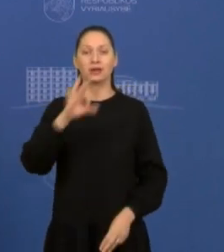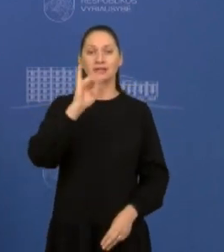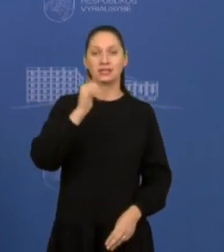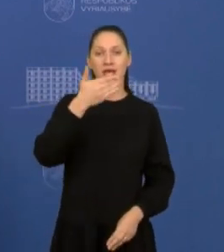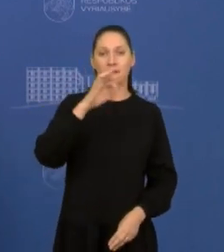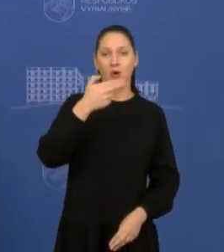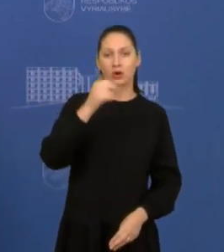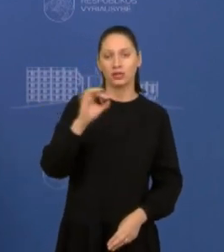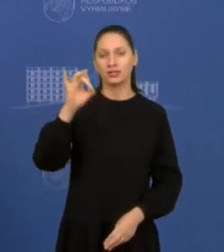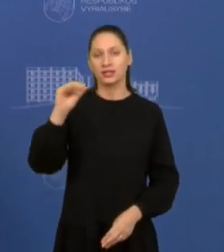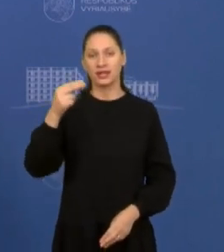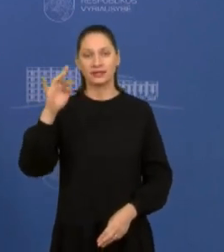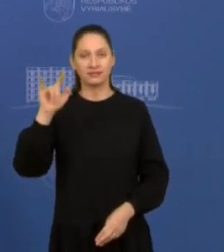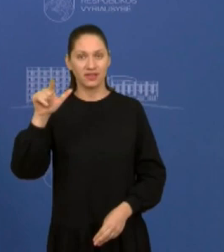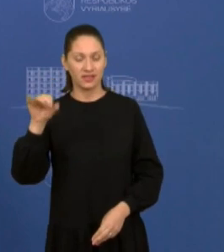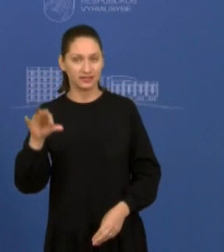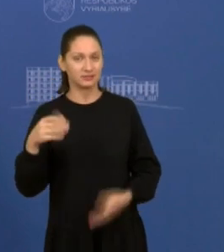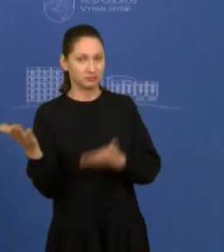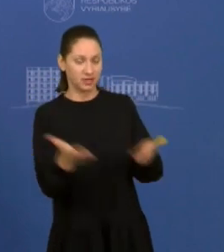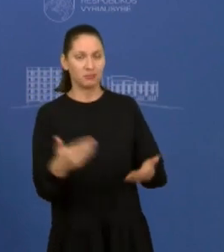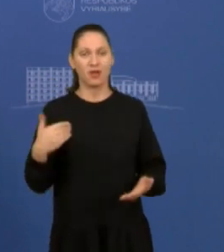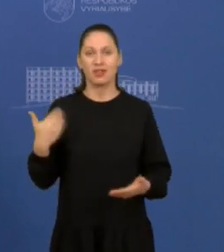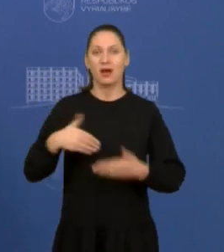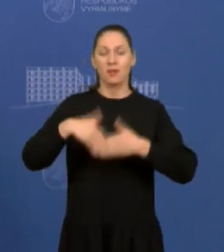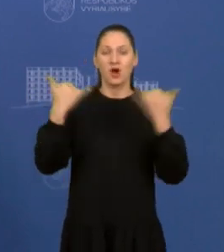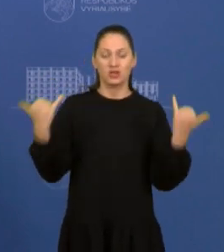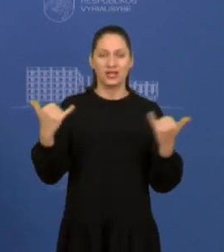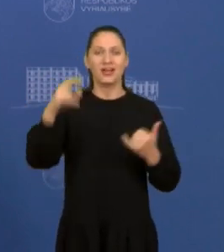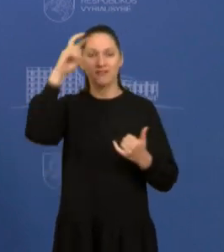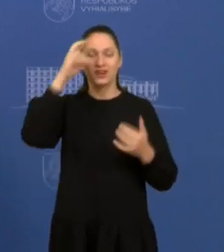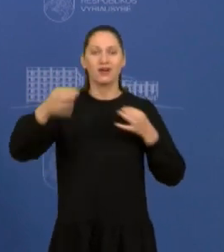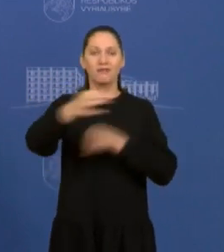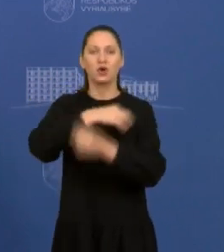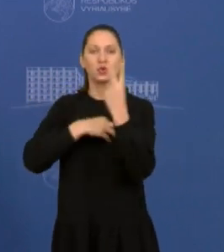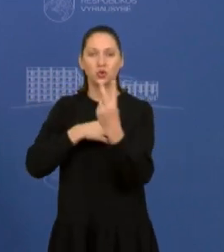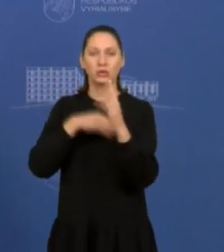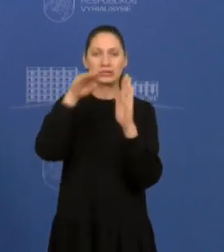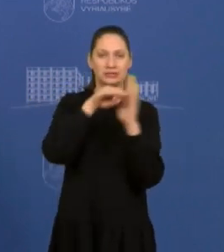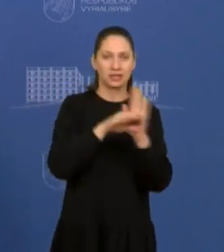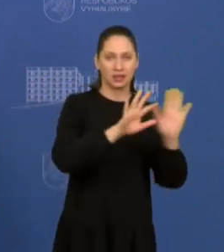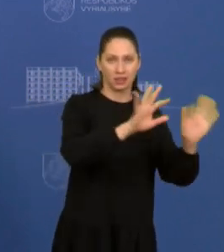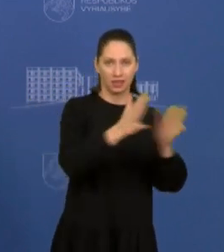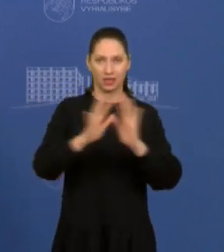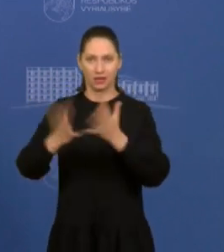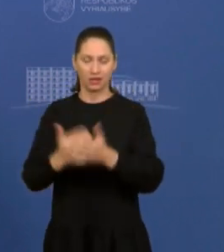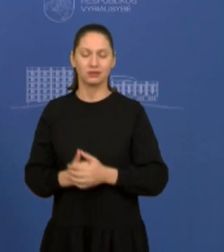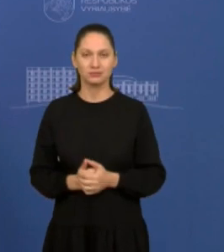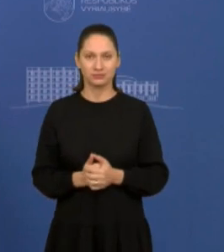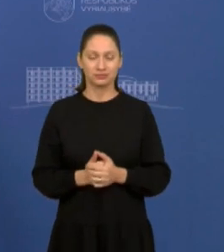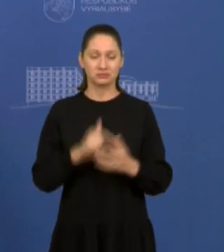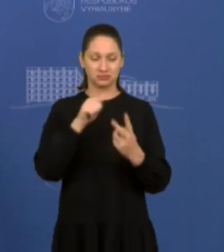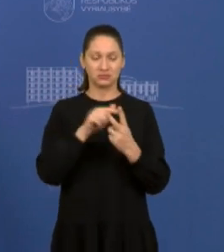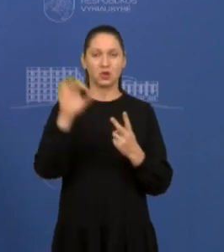Gentvilas. Prašau, ministrė. Labai diena, šiandien vyriausybėje buvo apsvarstyti du įstatymų pakietai, kurie yra